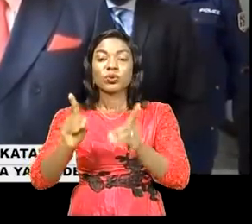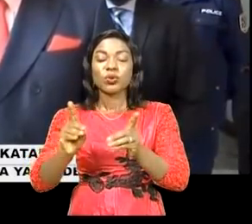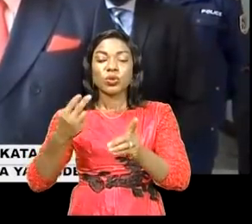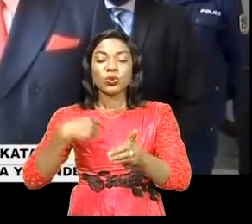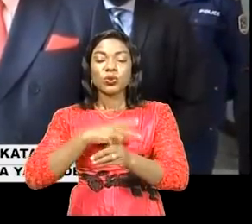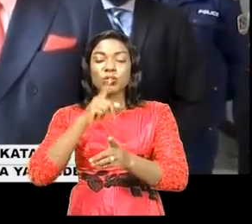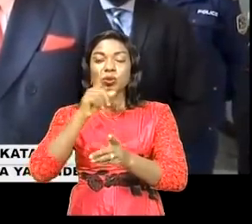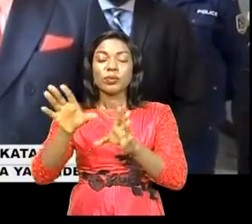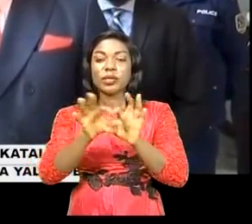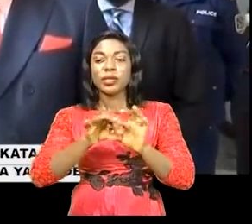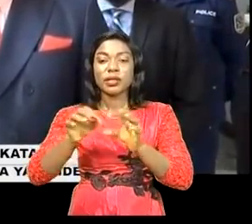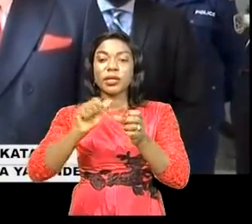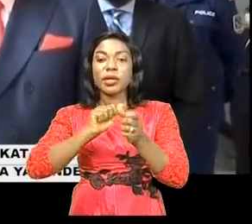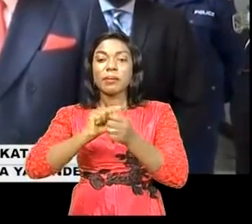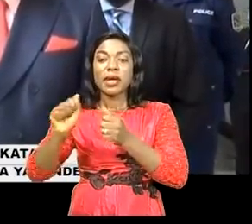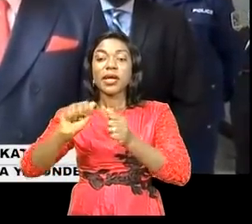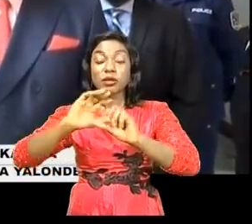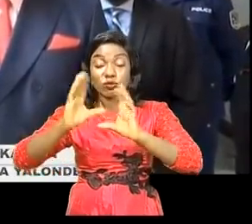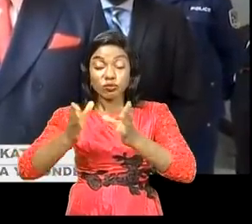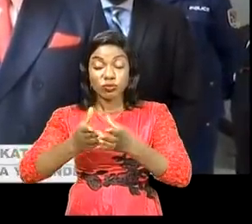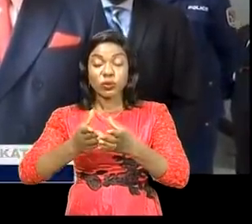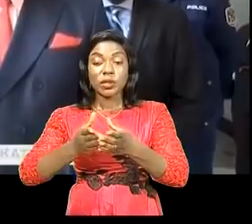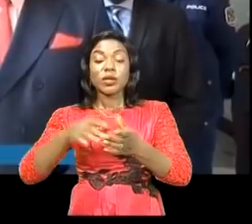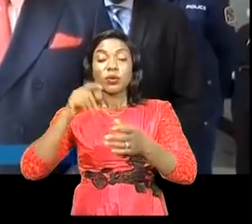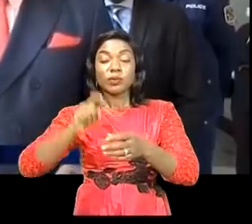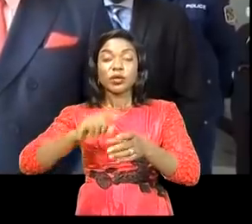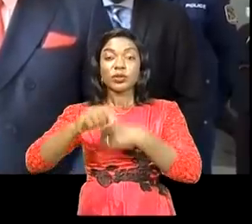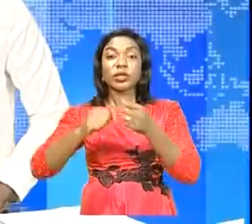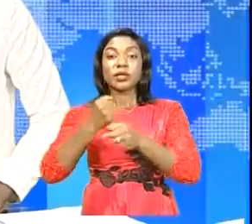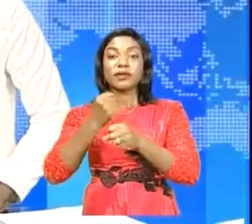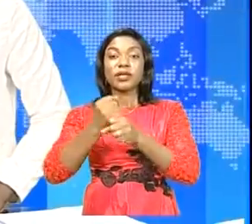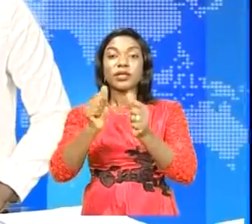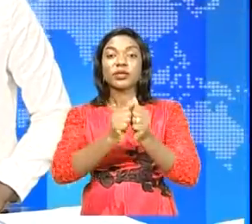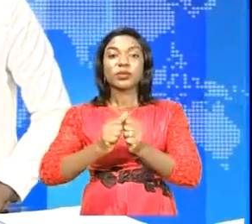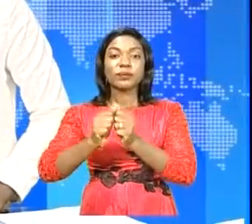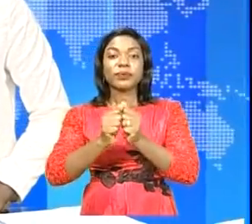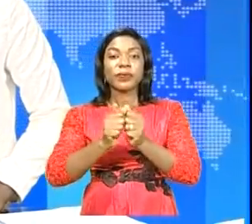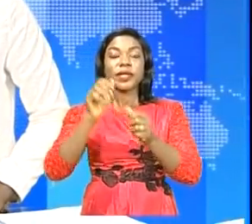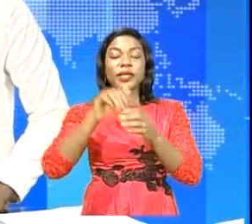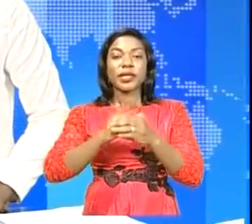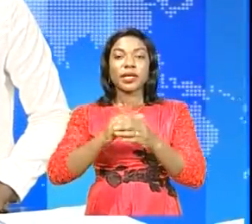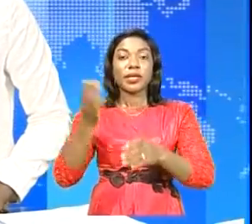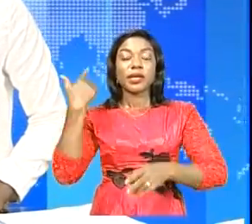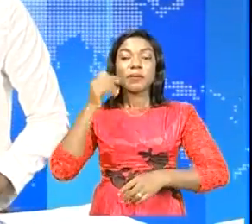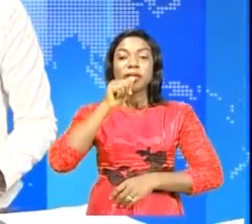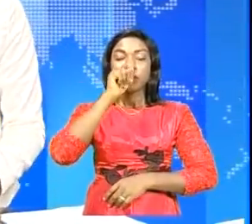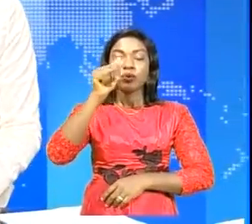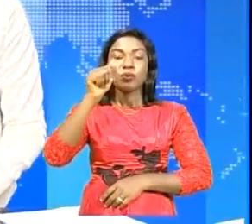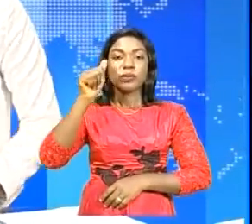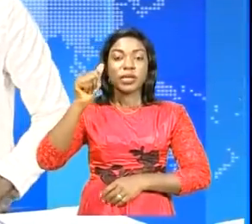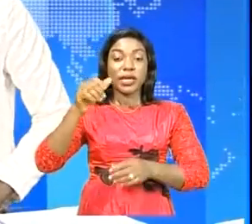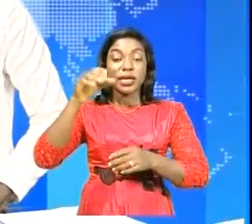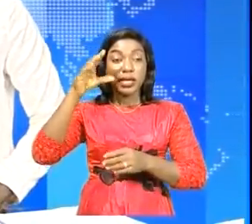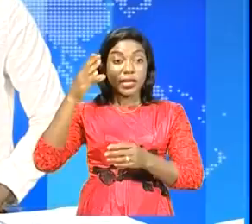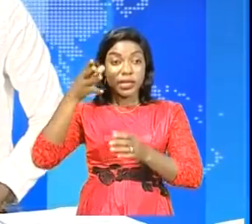unis par le sort et donc nous sommes obligés de travailler ensemble. Dans les mailles Ndombe, les experts de l